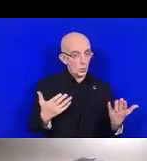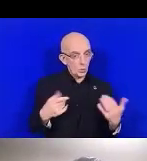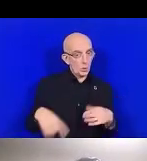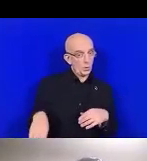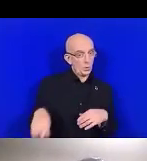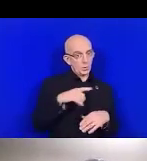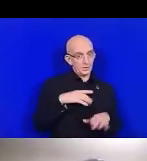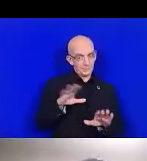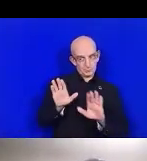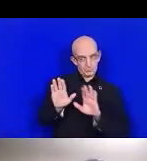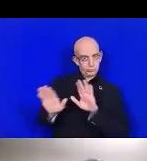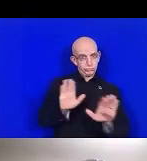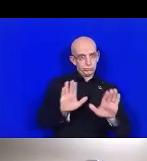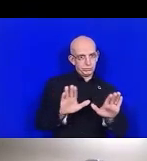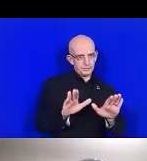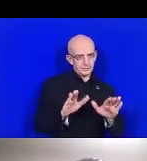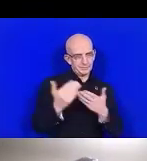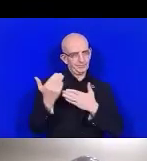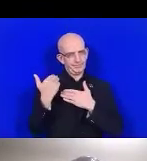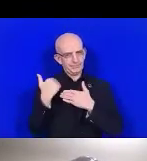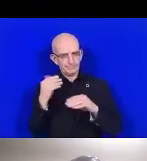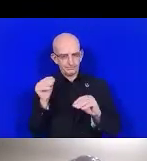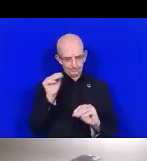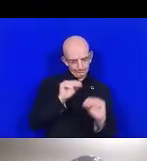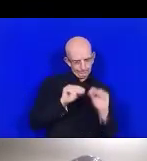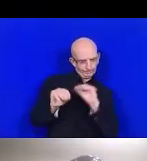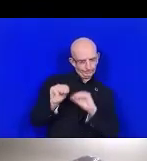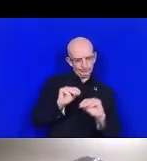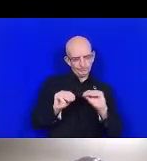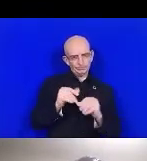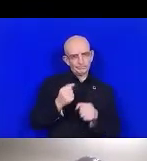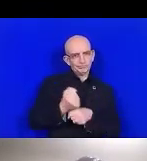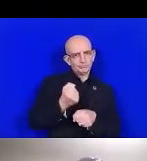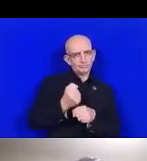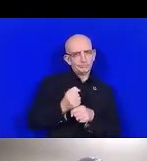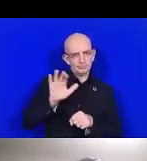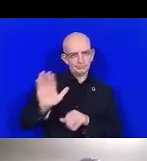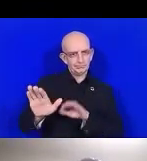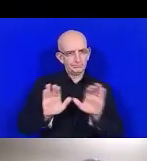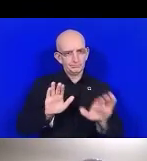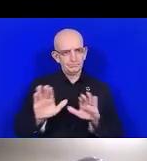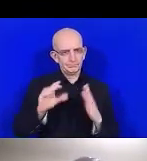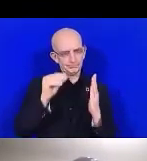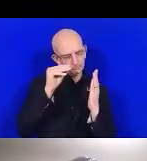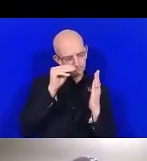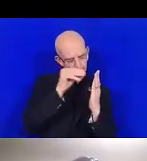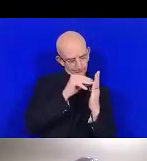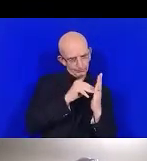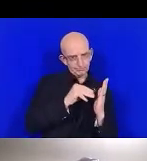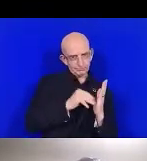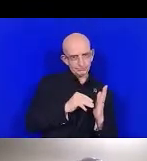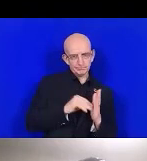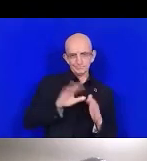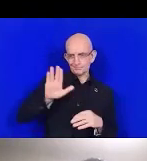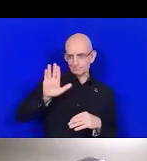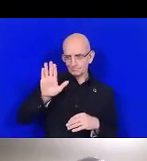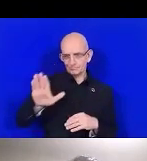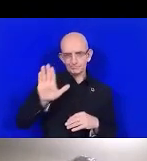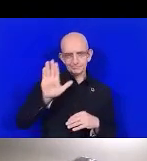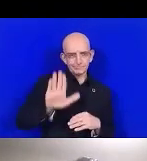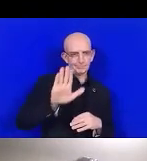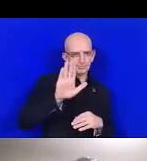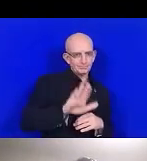lequel ils participent également et dans lequel les municipalités, les